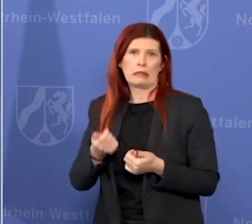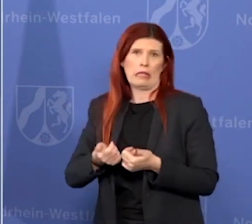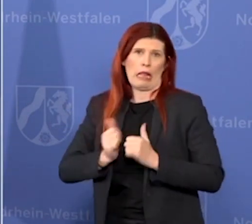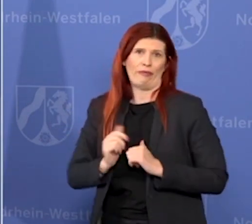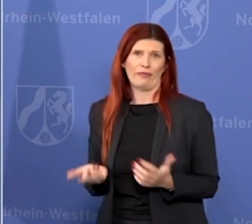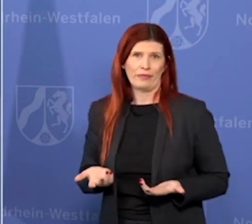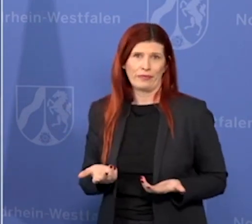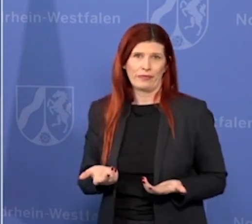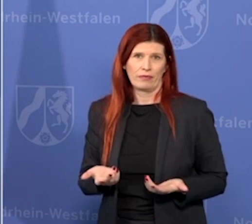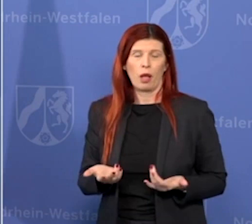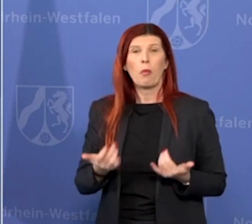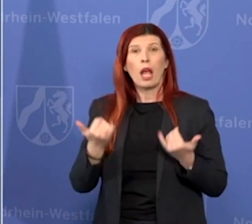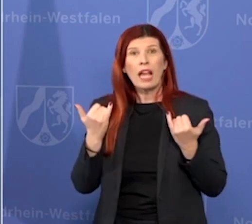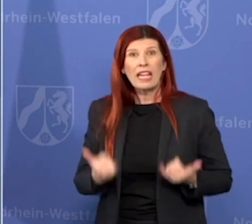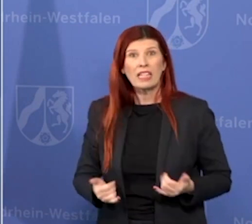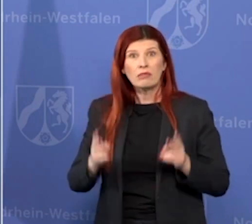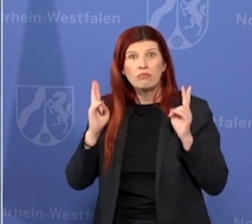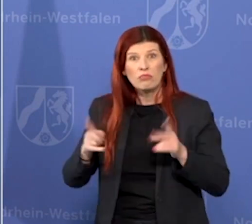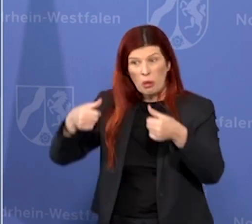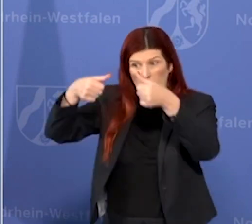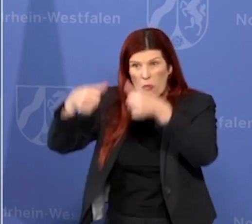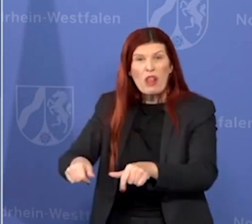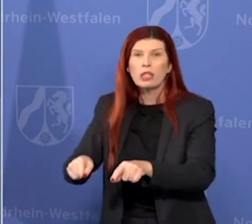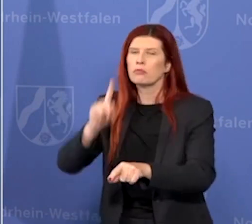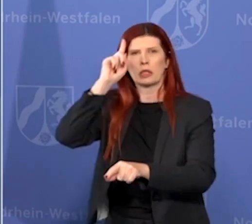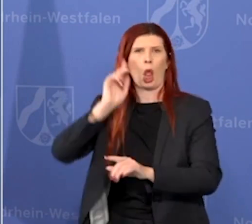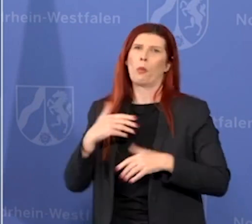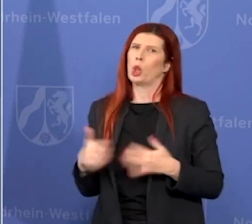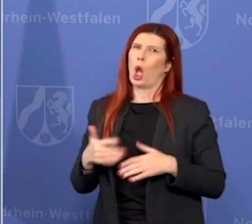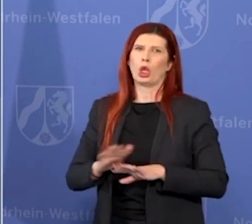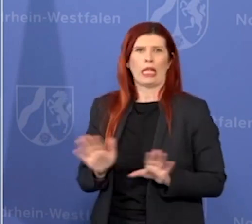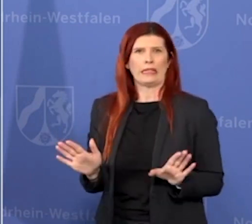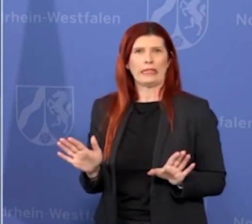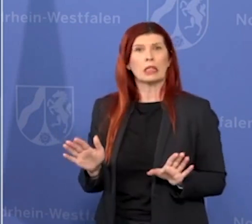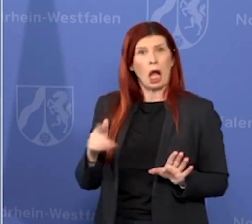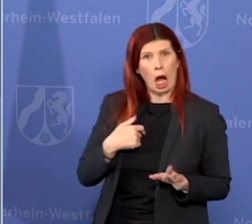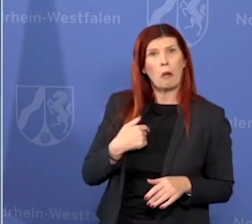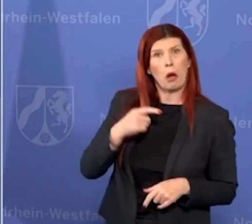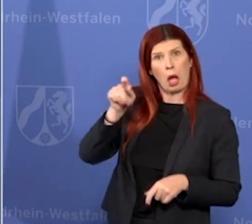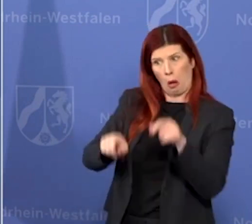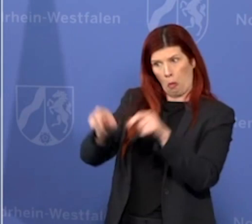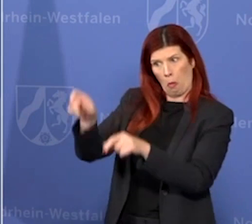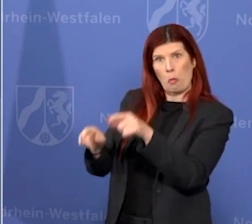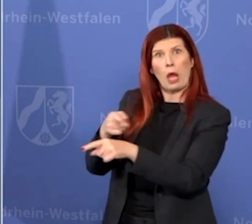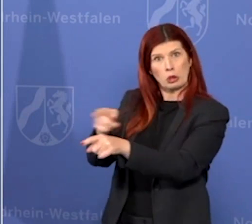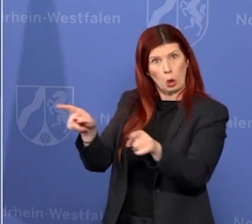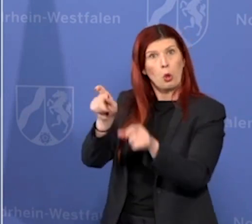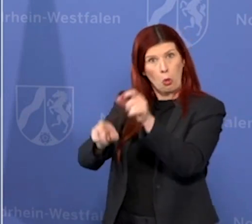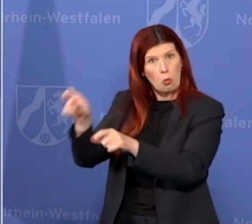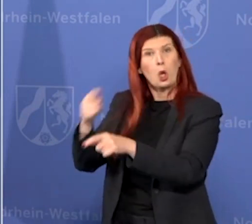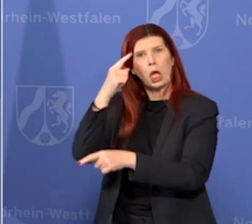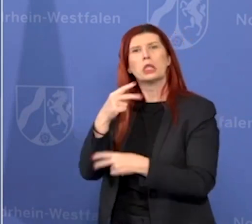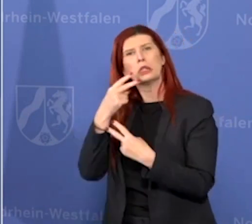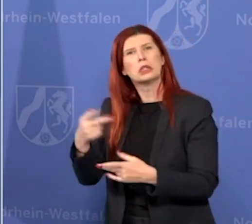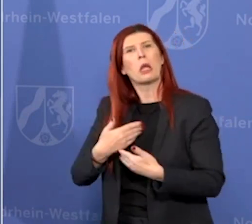sehe ich keine Notwendigkeit zu einer Verpflichtung, nehmen aber eben wahr eine Bereitschaft zur Solidarität, um